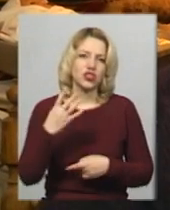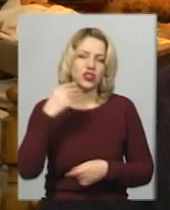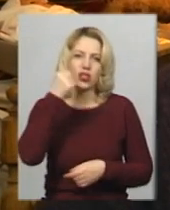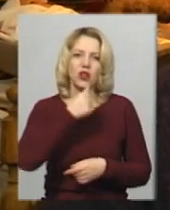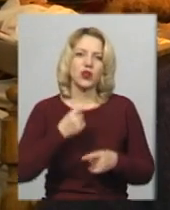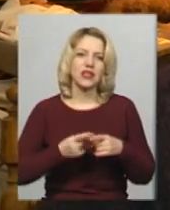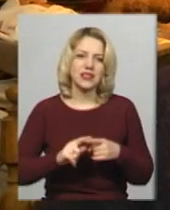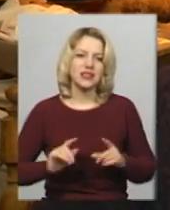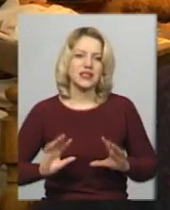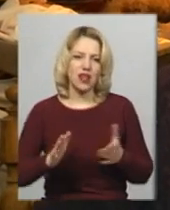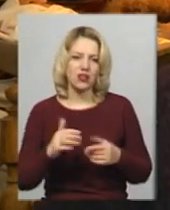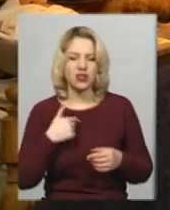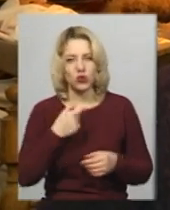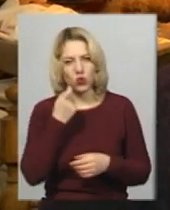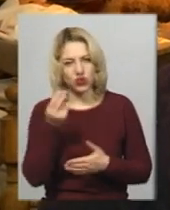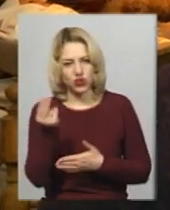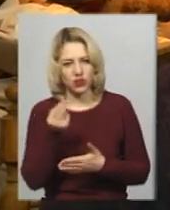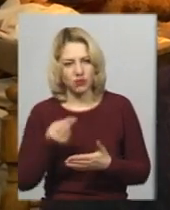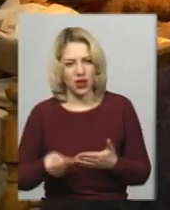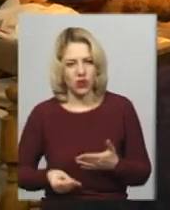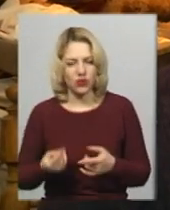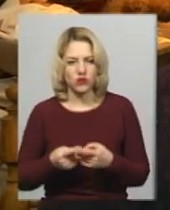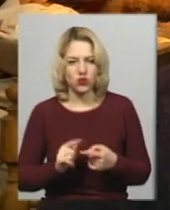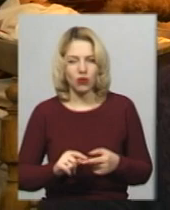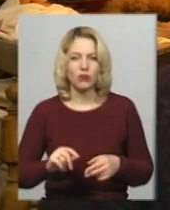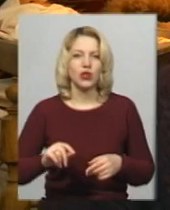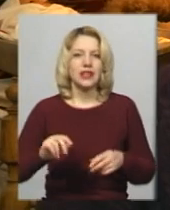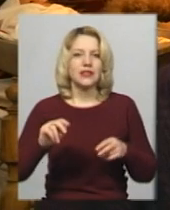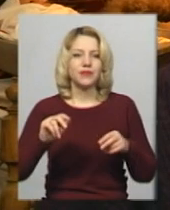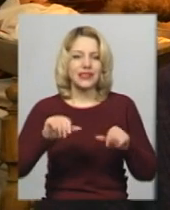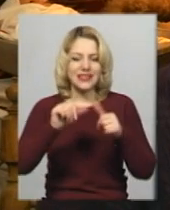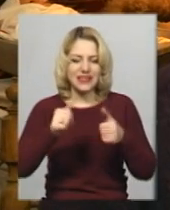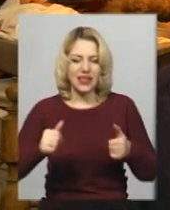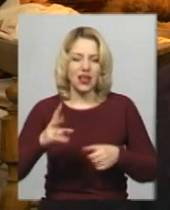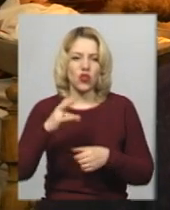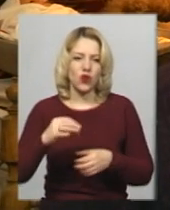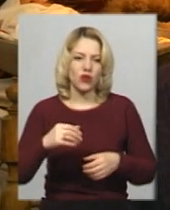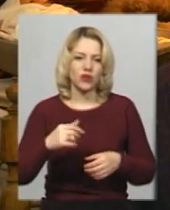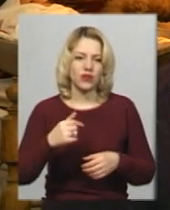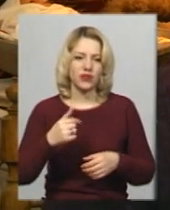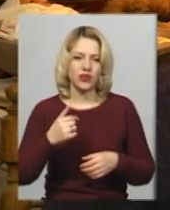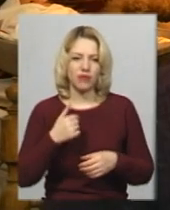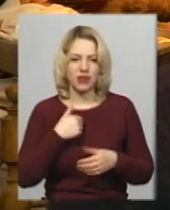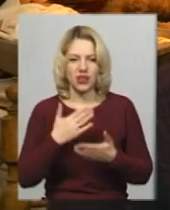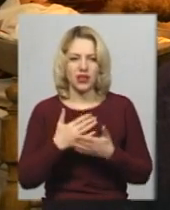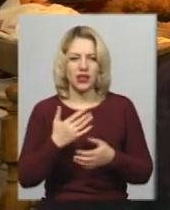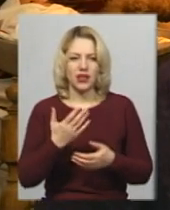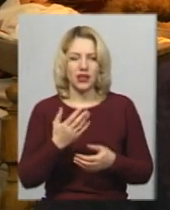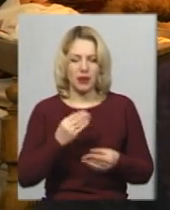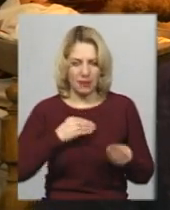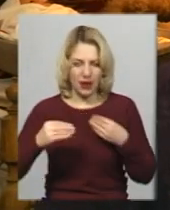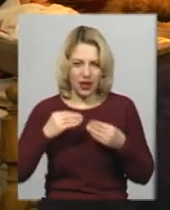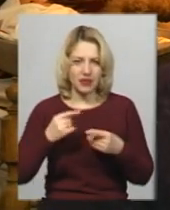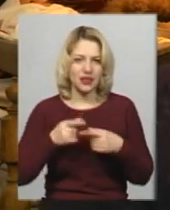Я трошечки малюю в цьому стилі, але я стилізована. У мене є прикраса, це теж